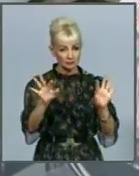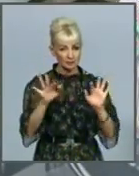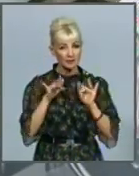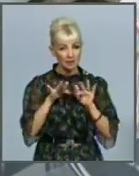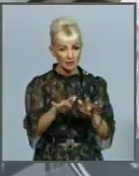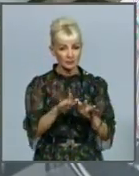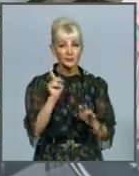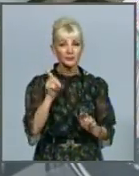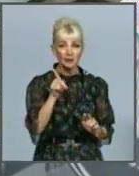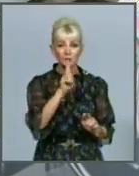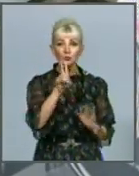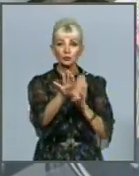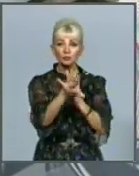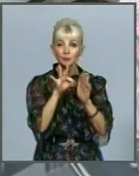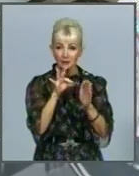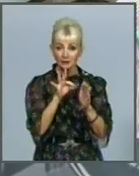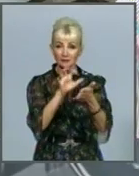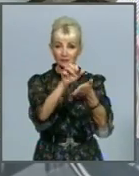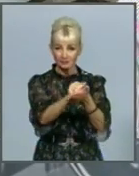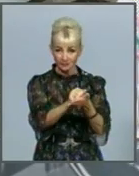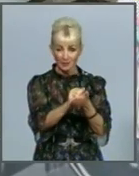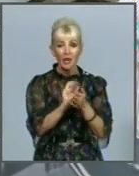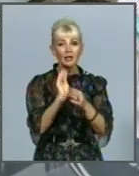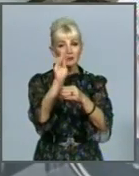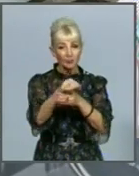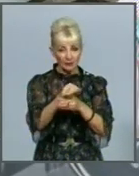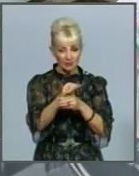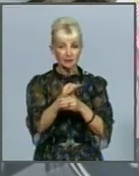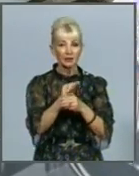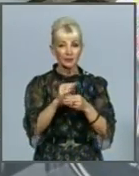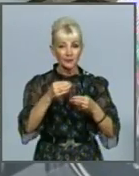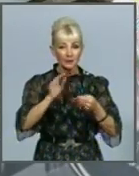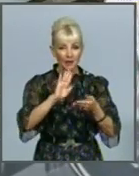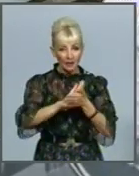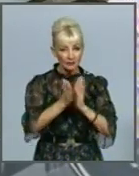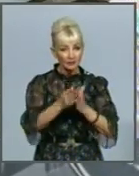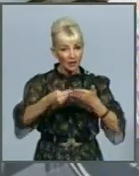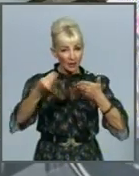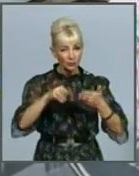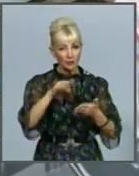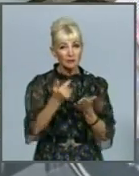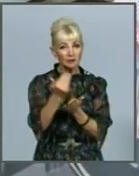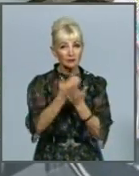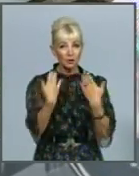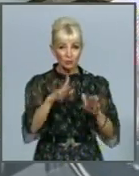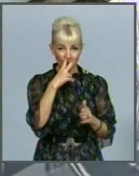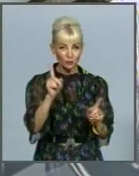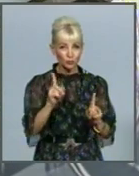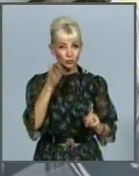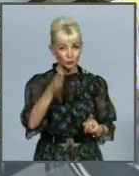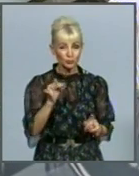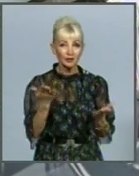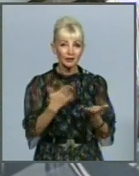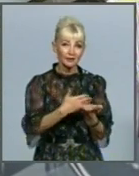вибирає варіант депонування, з ними підписується дополнительне ДОП-соглашення. Ми тоді вже побачимо, що буде, які